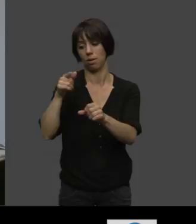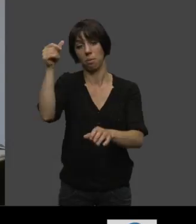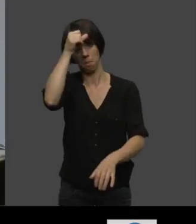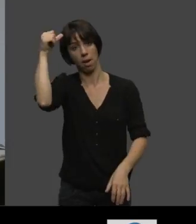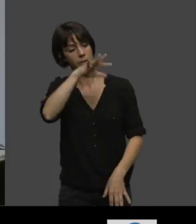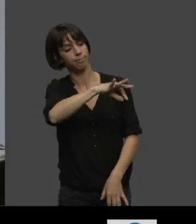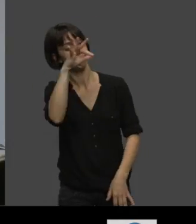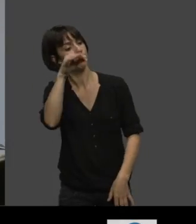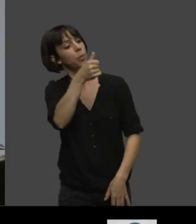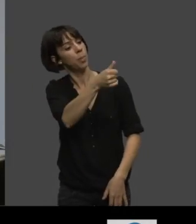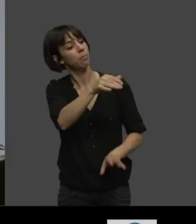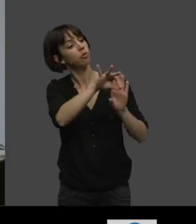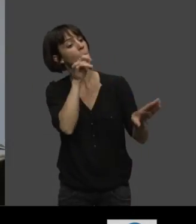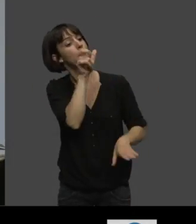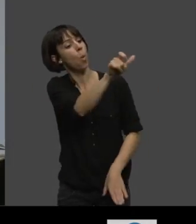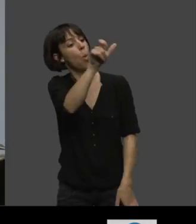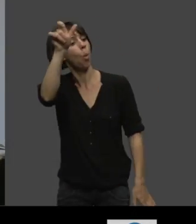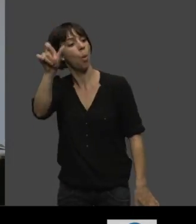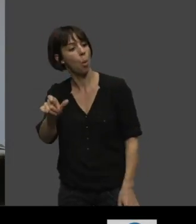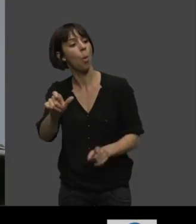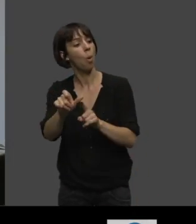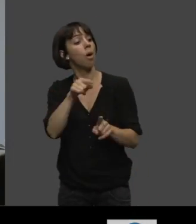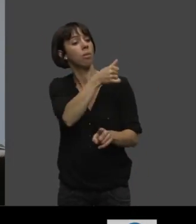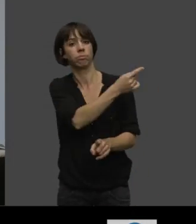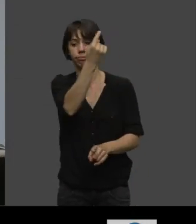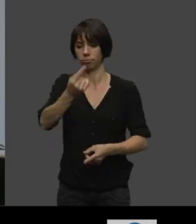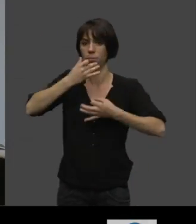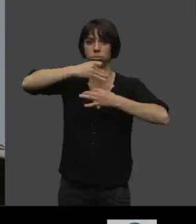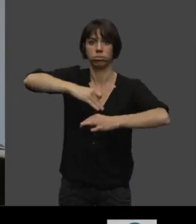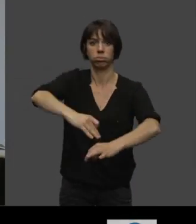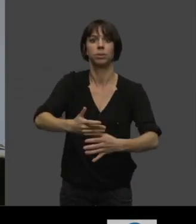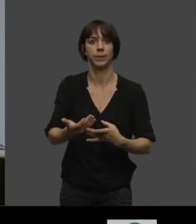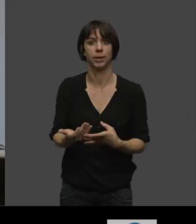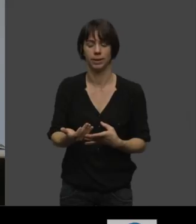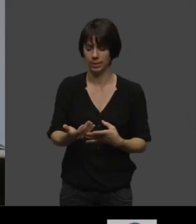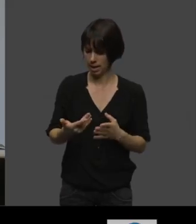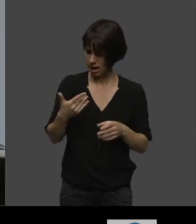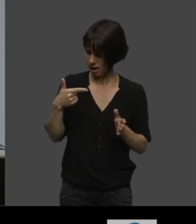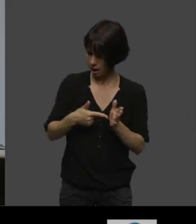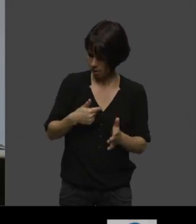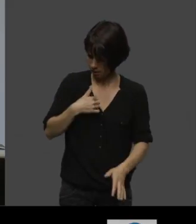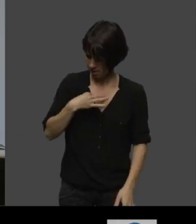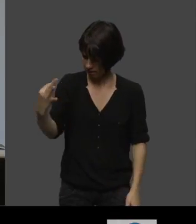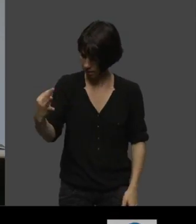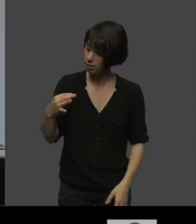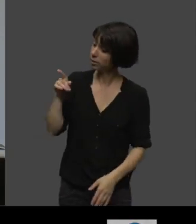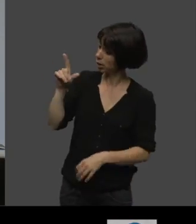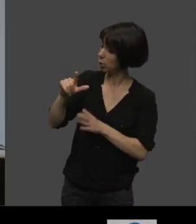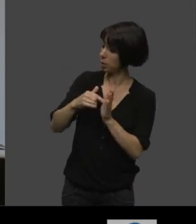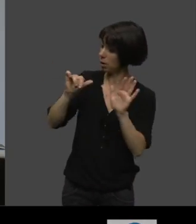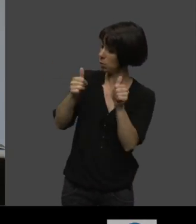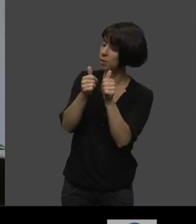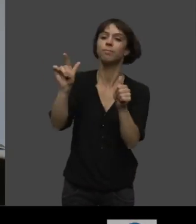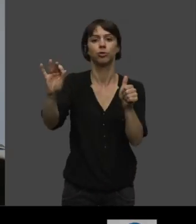partir d'un mot. Voilà. une année, je ne plus en quelle année c'était. C'était en 2011. 2011, voilà. Oui, bon.